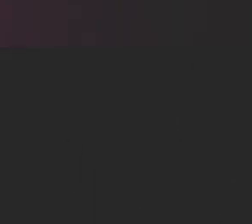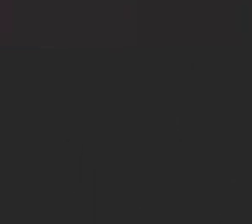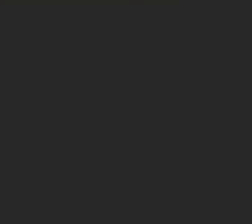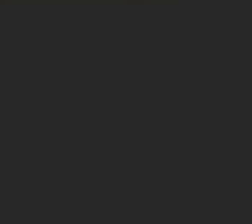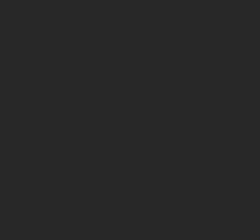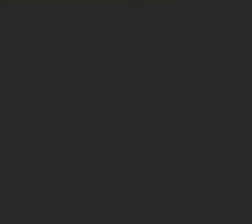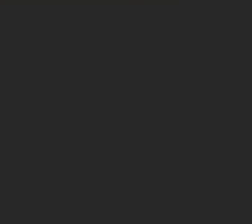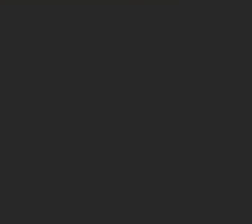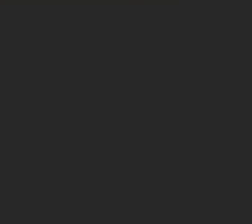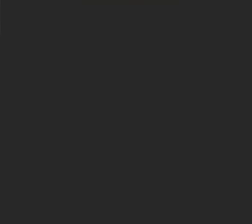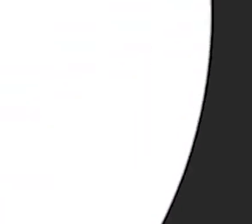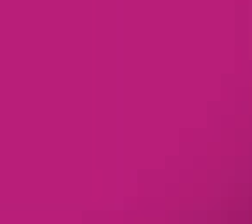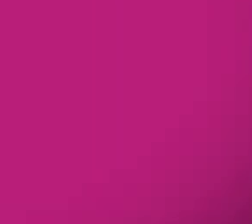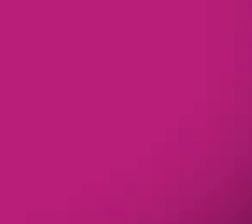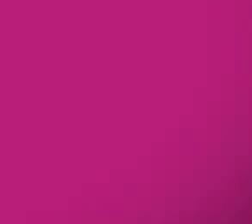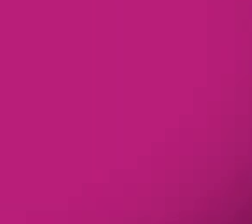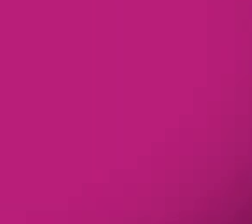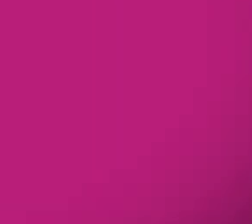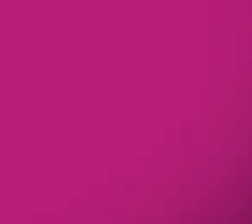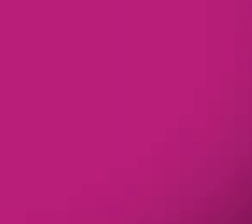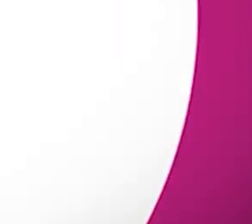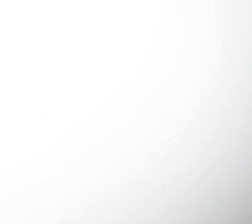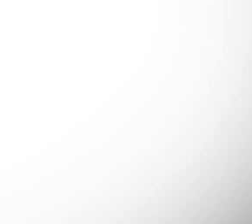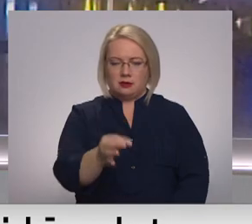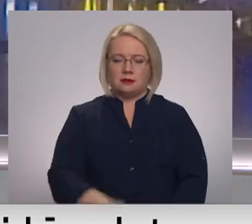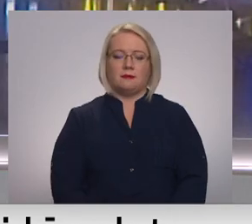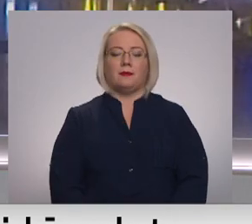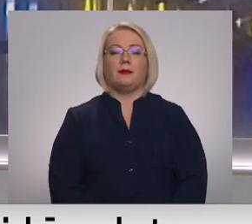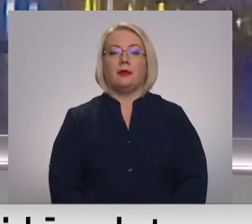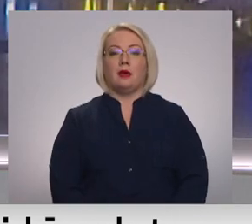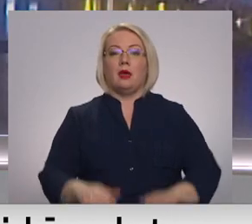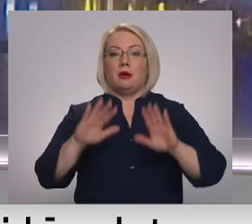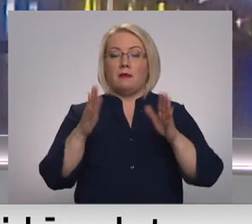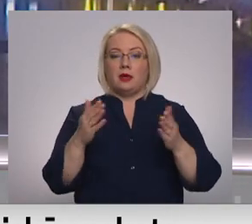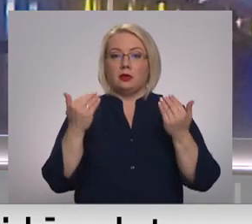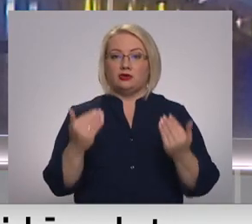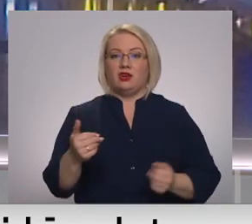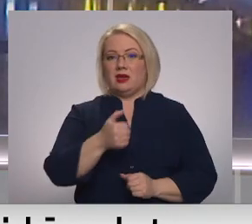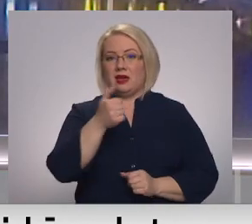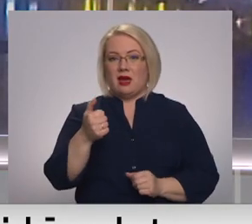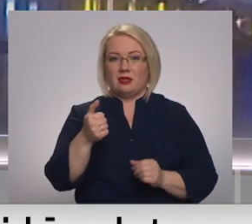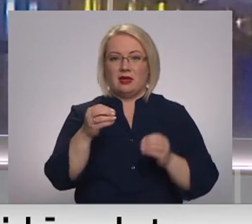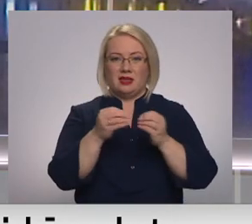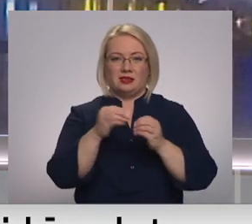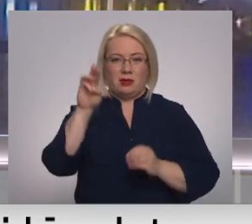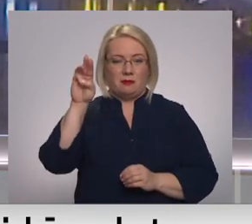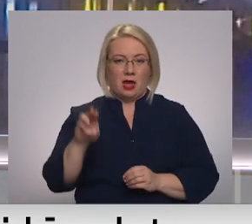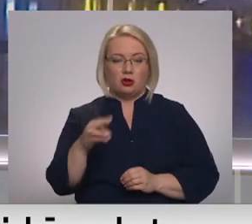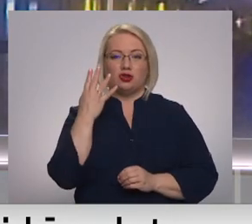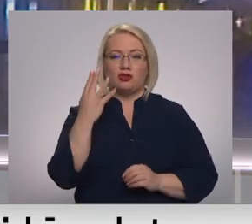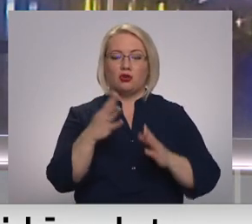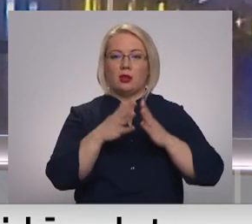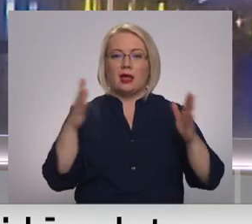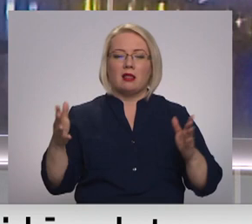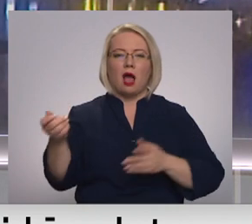Re, visi ēters ir te! Bet šagad pirmajos desmitmēnešos četru lielāko